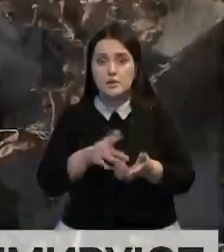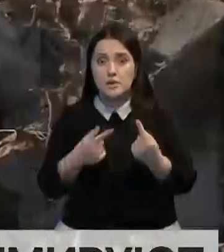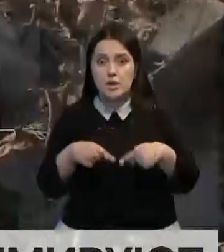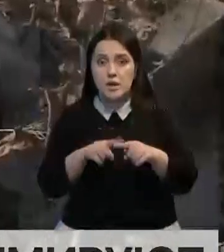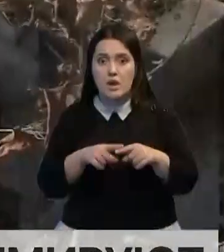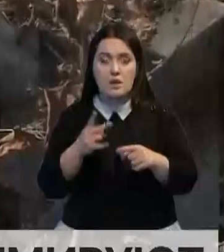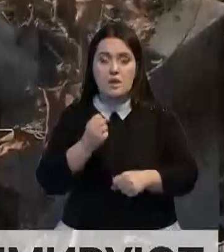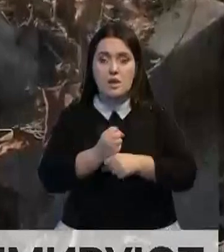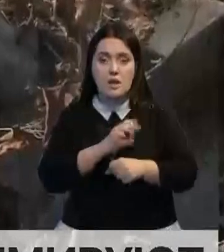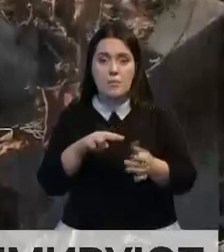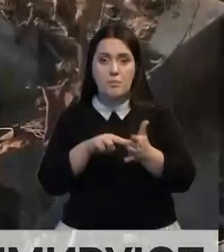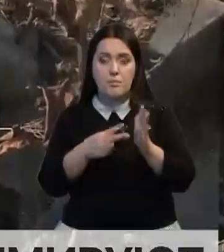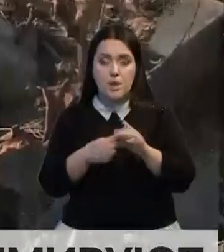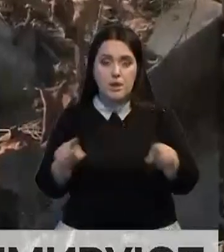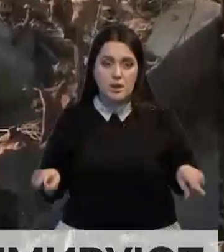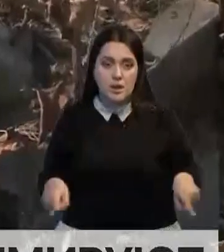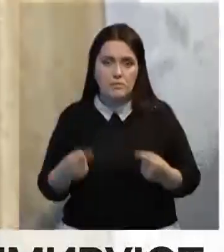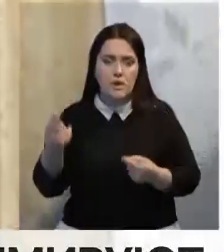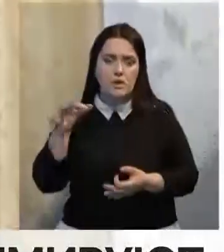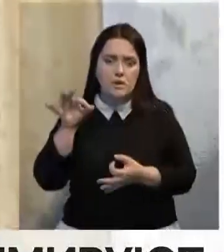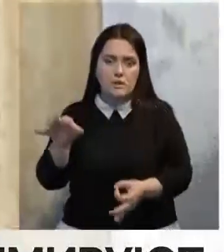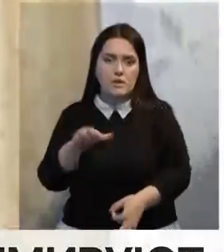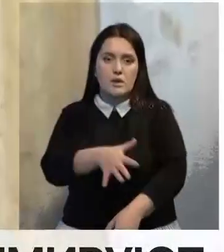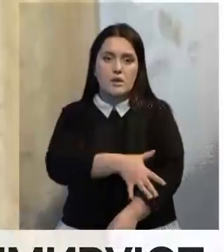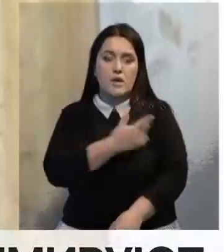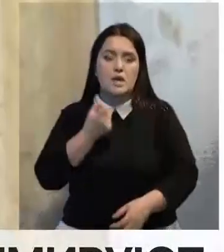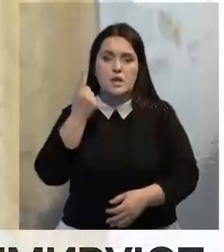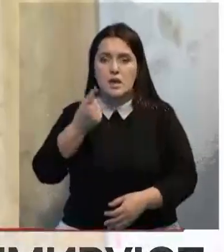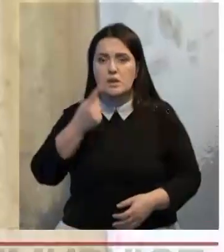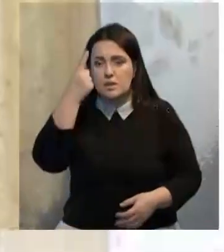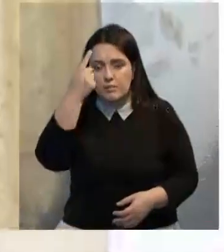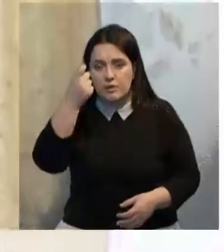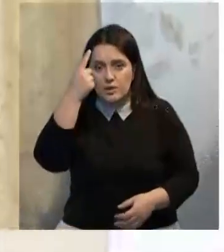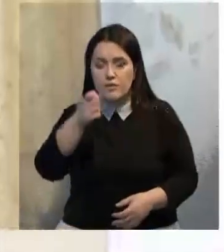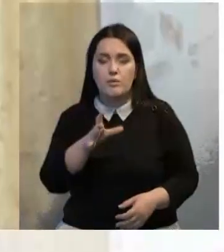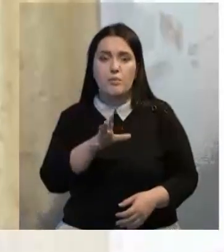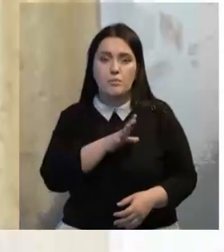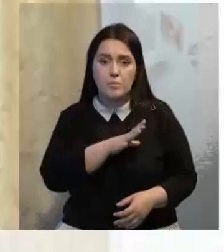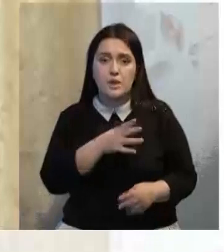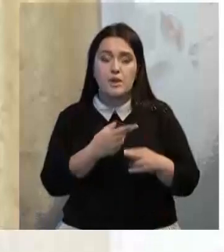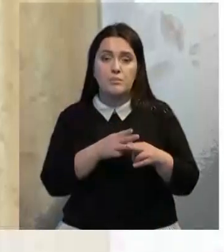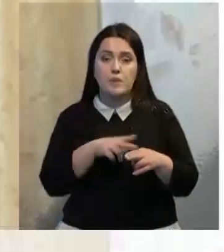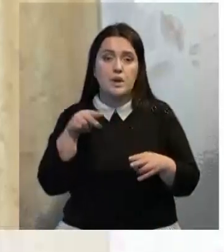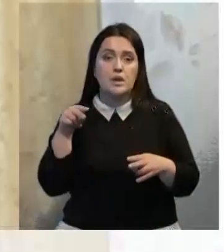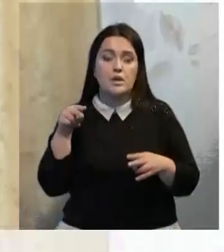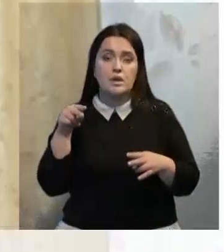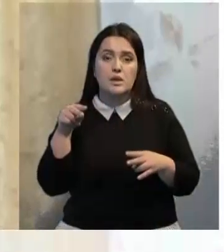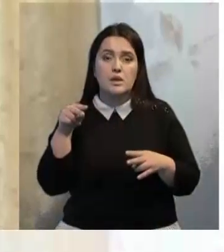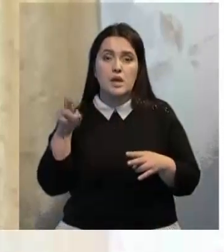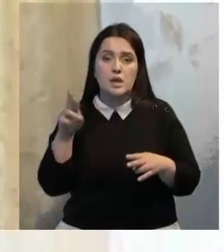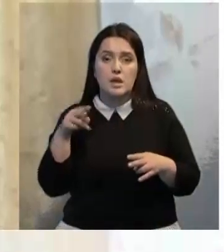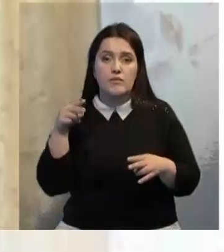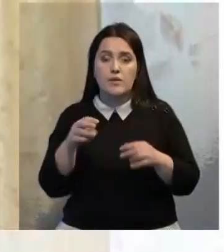так и не разработали план реанимации долгостроя. Несколько запросов было. Последний, это январь